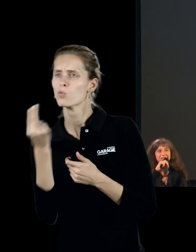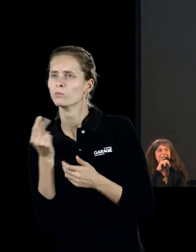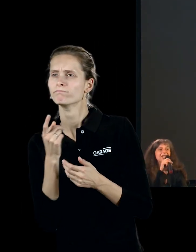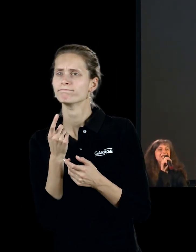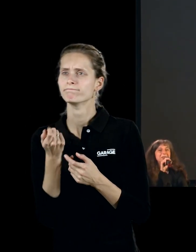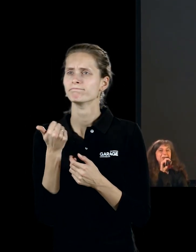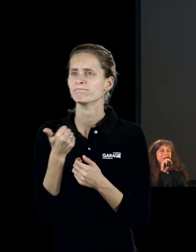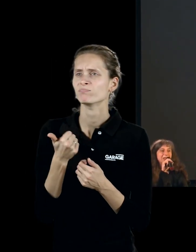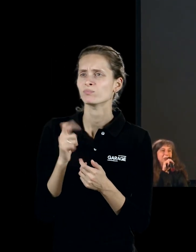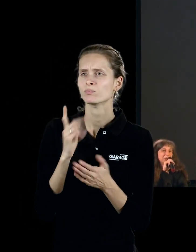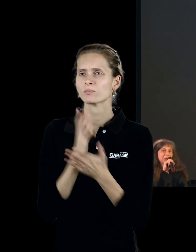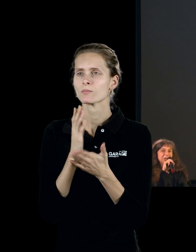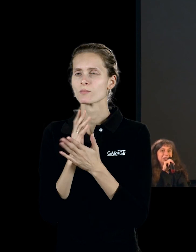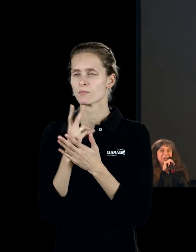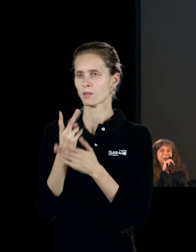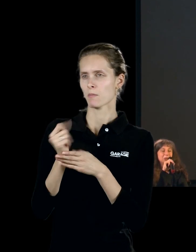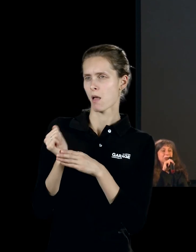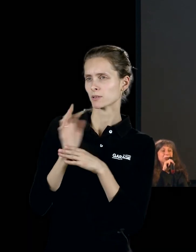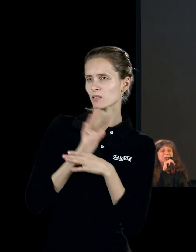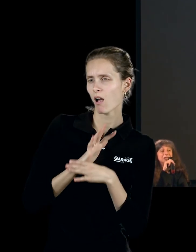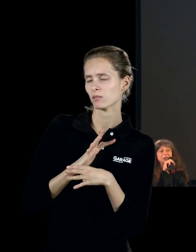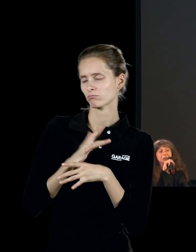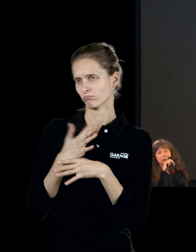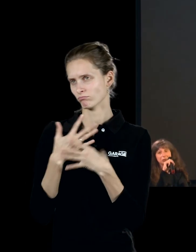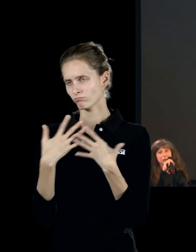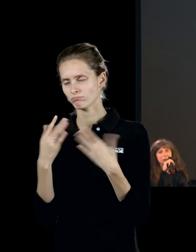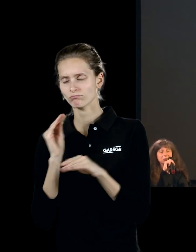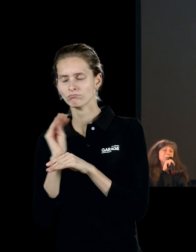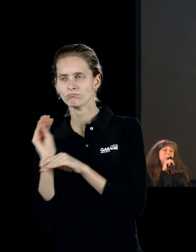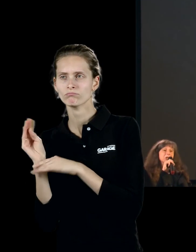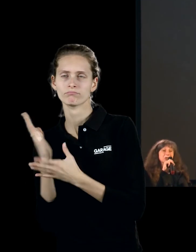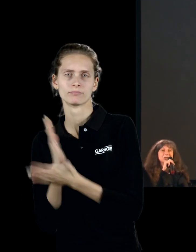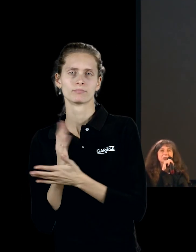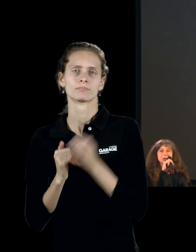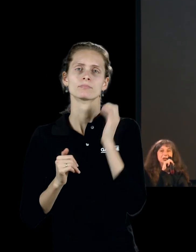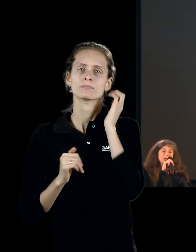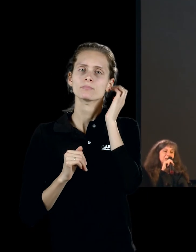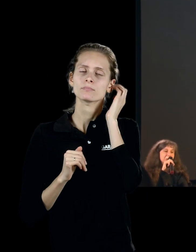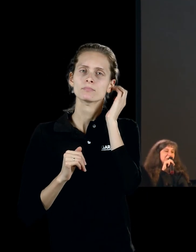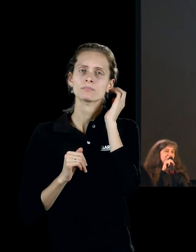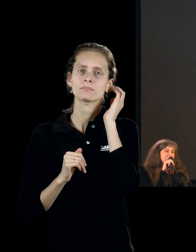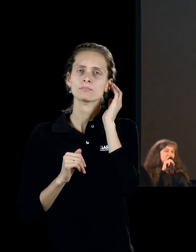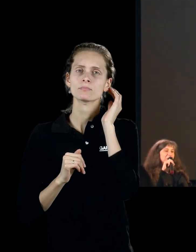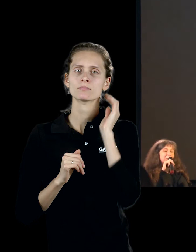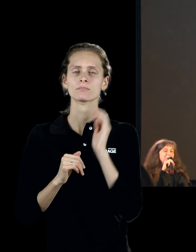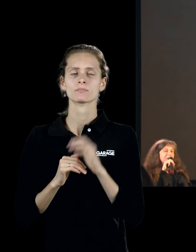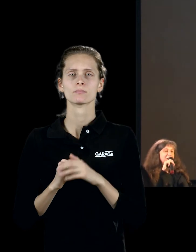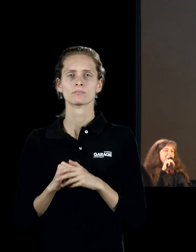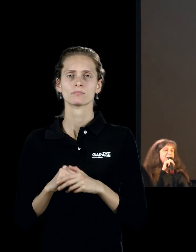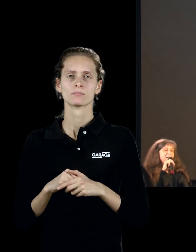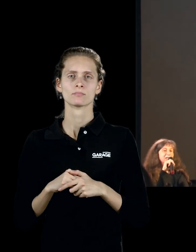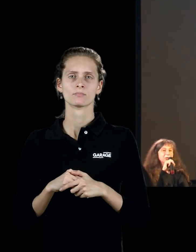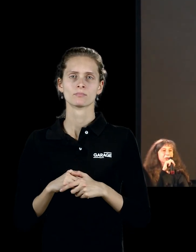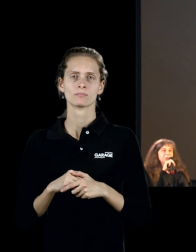абстракции, и благодаря, собственно говоря, творчеству Клея, прежде всего, частью Пикассо, но в большей степени